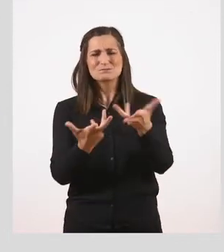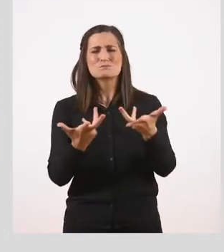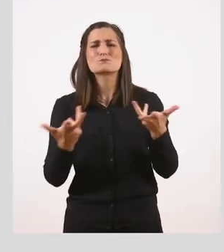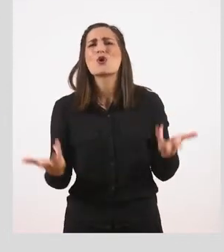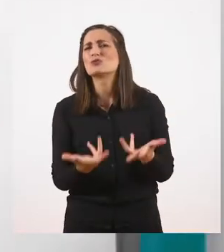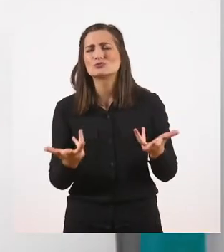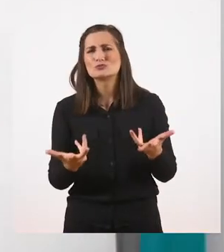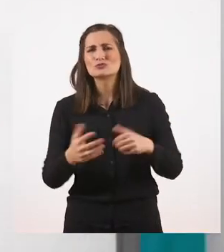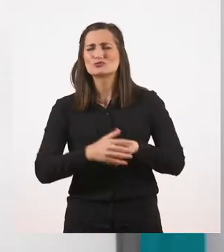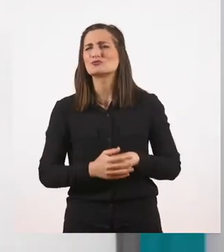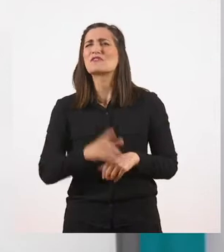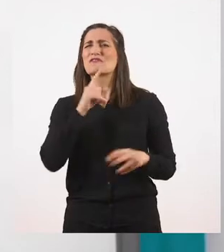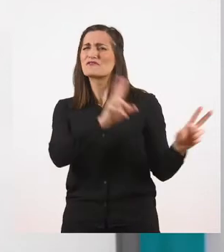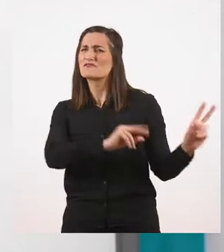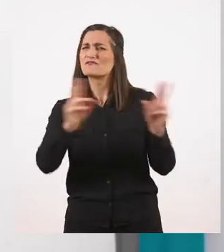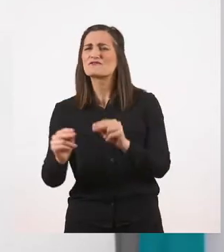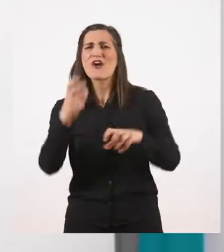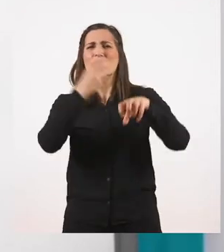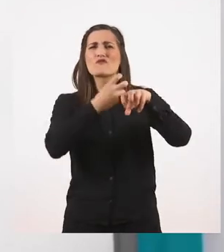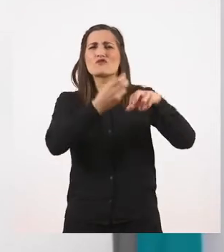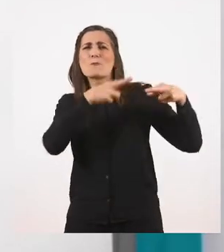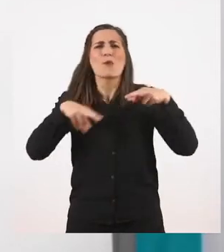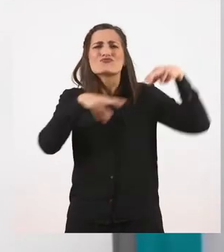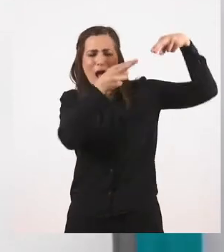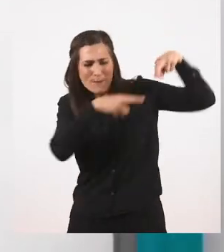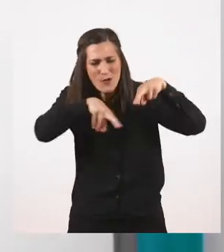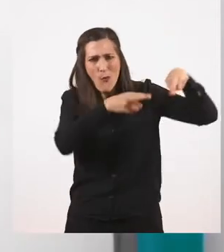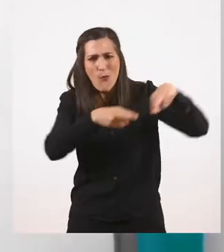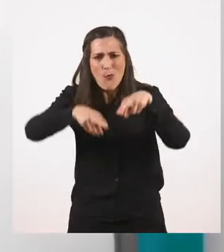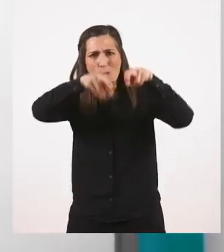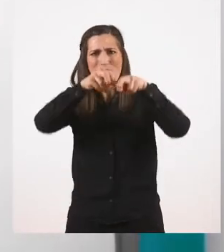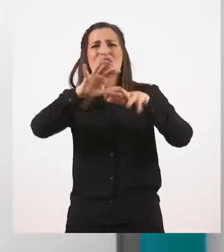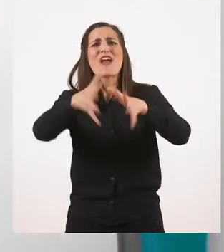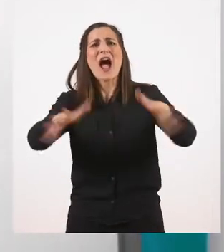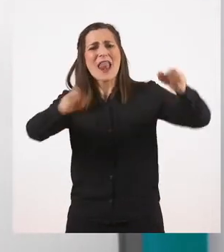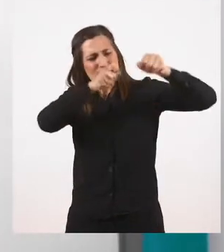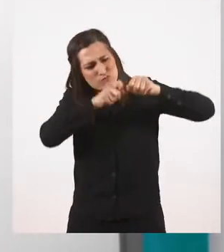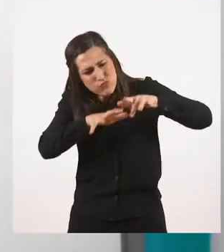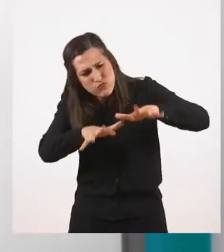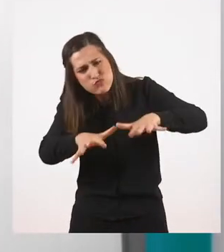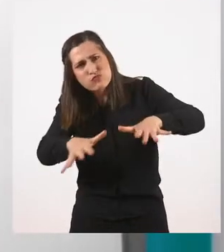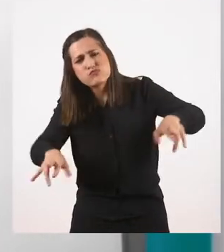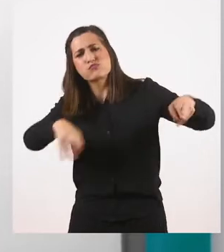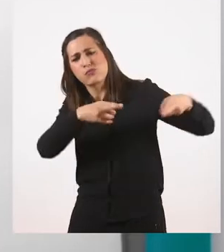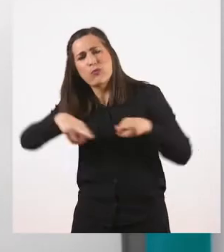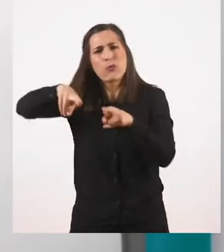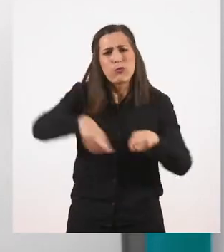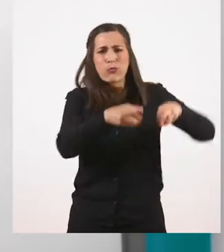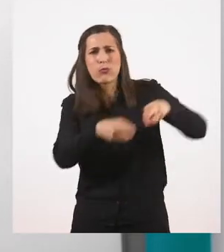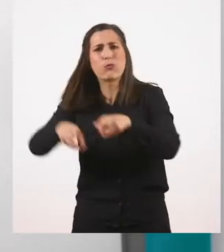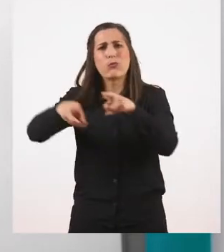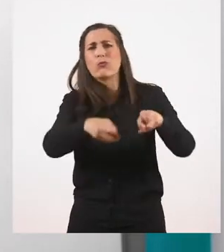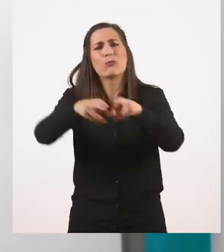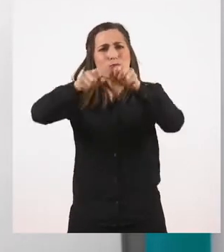Μήπως μοιάζει με ένα ποτάμι που ξεκινάει από την κορυφή ενός βουνού και καταλήγει στη θάλασσα, ακολουθώντας μια διάκοπη πορεία.